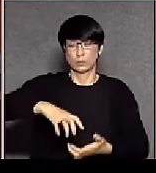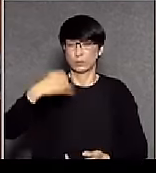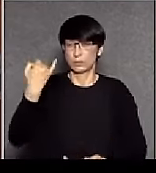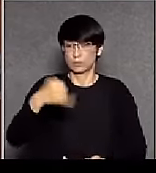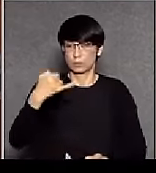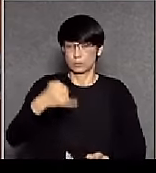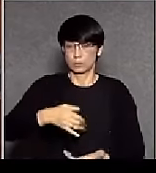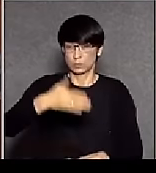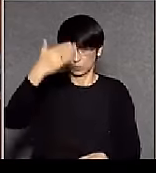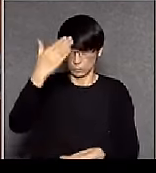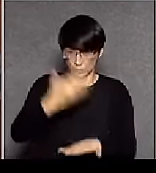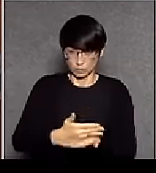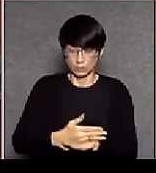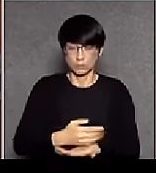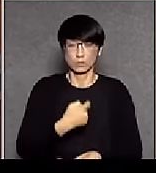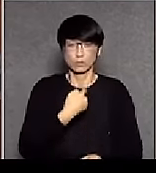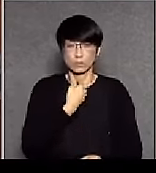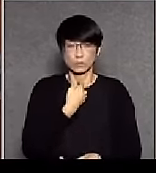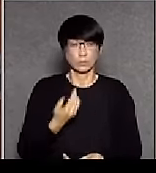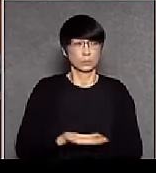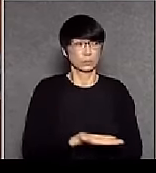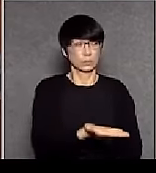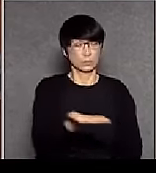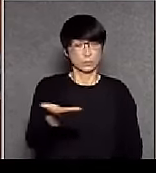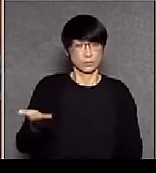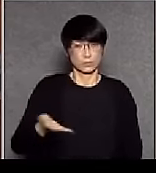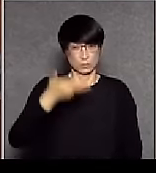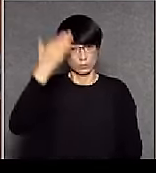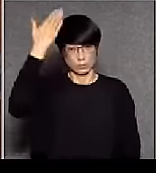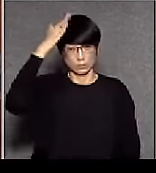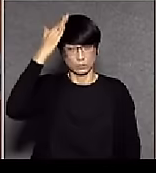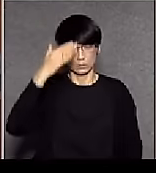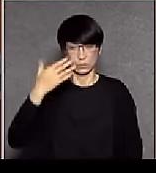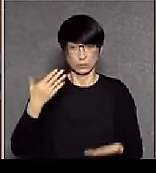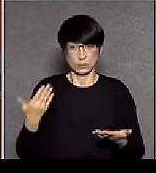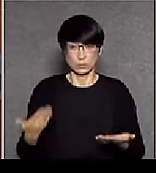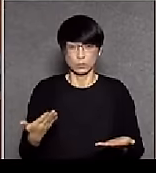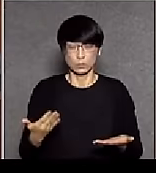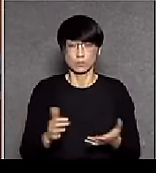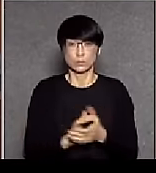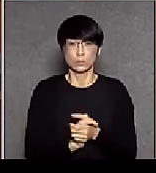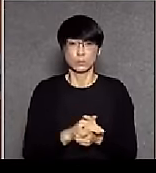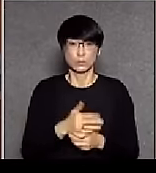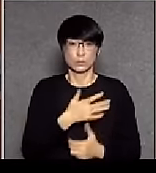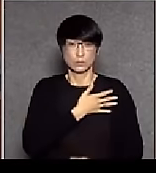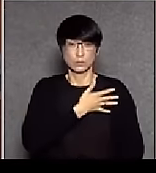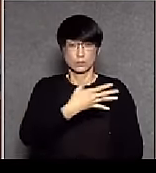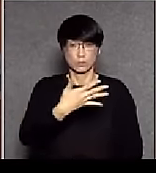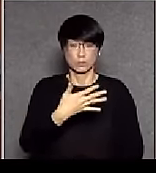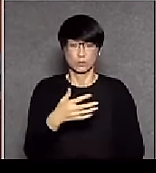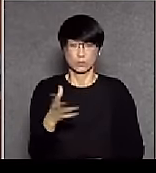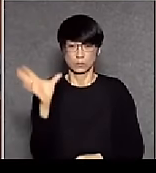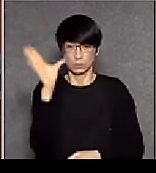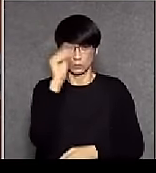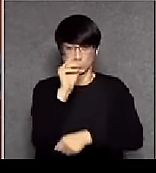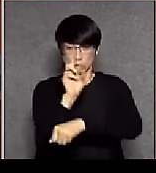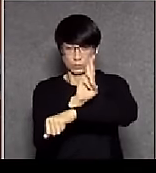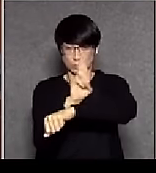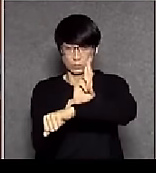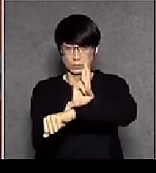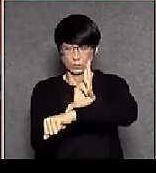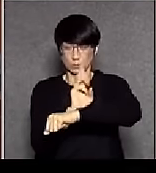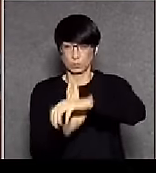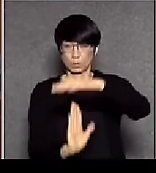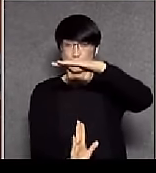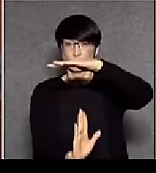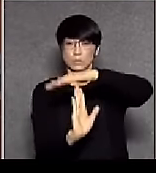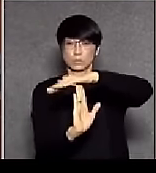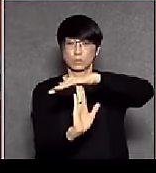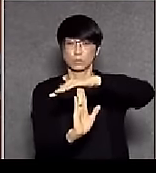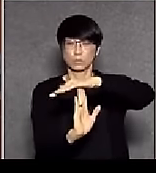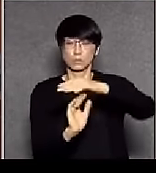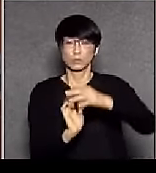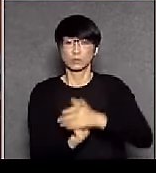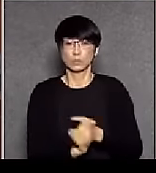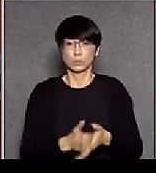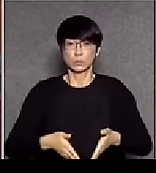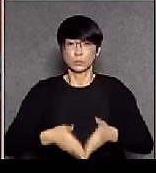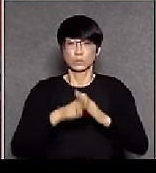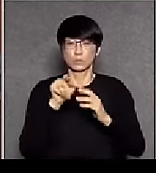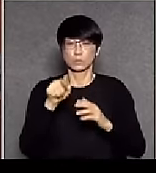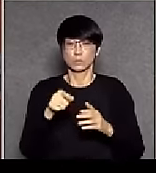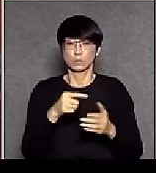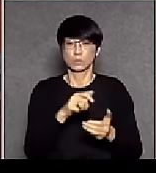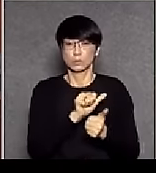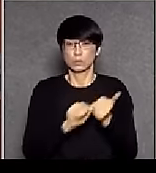說實上大家都明白今個會期到今個禮拜五六十二點就終結了成立這個委員會